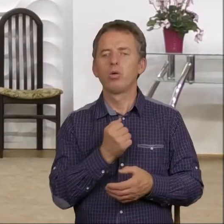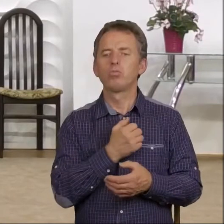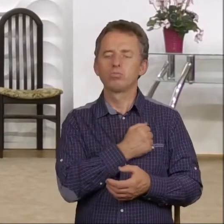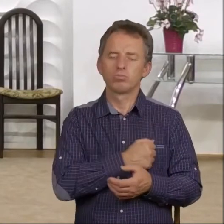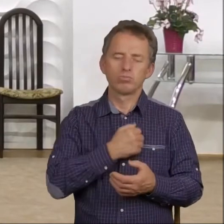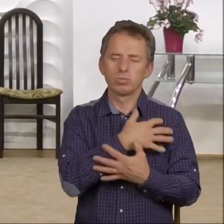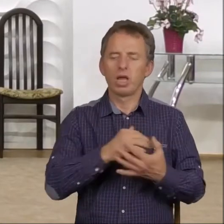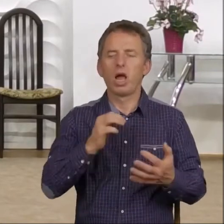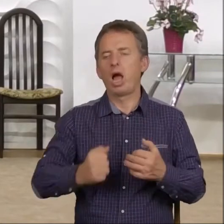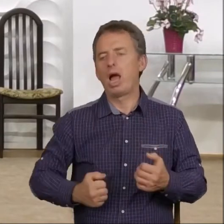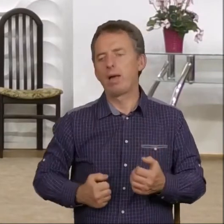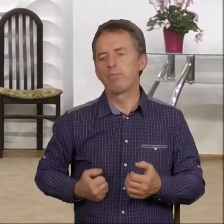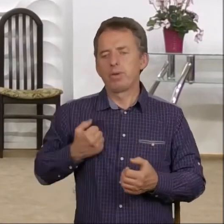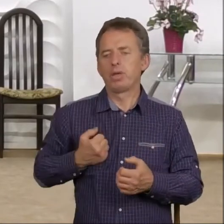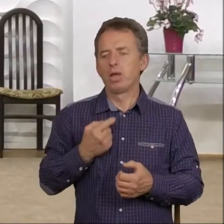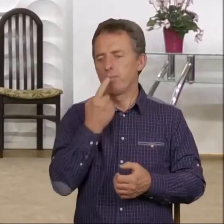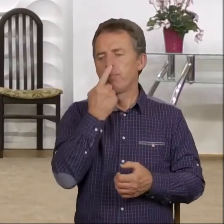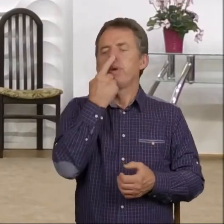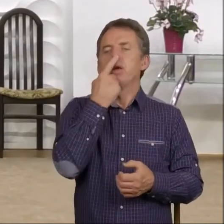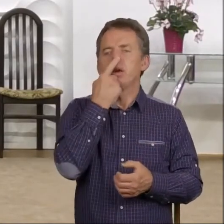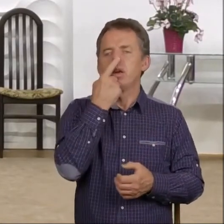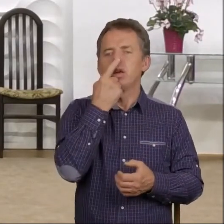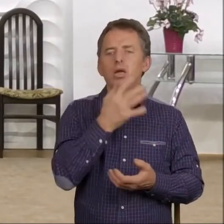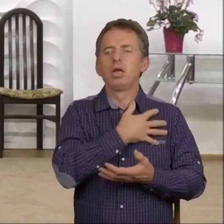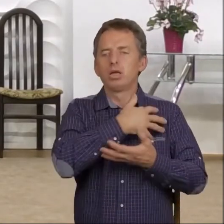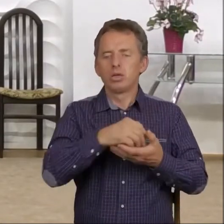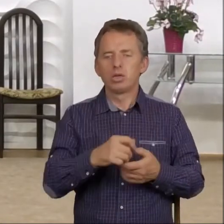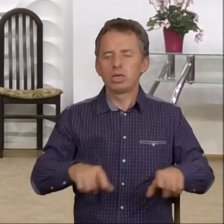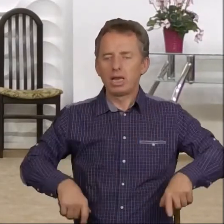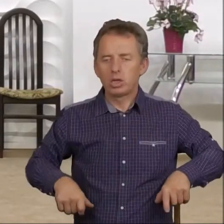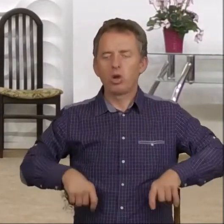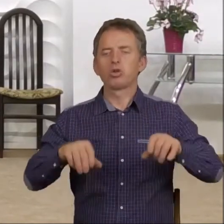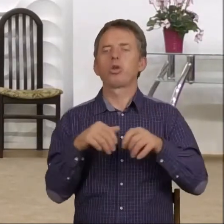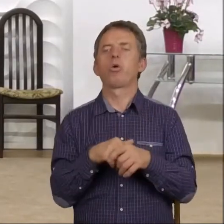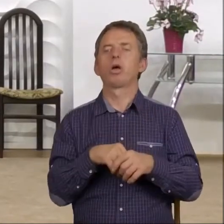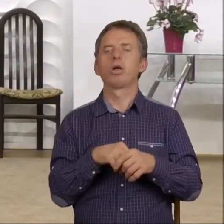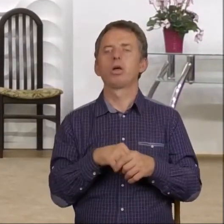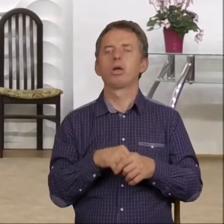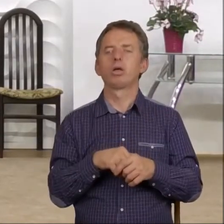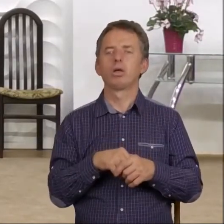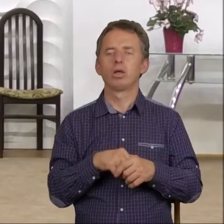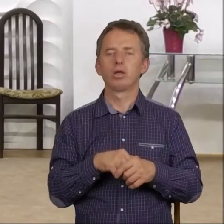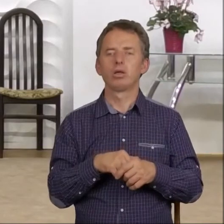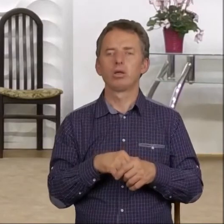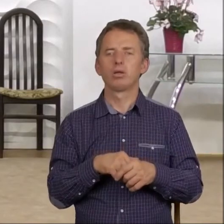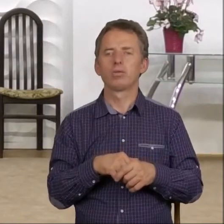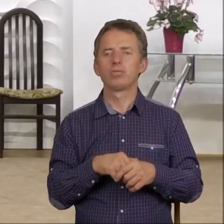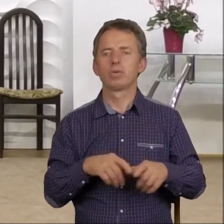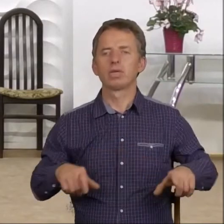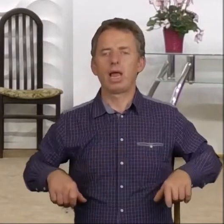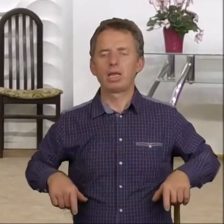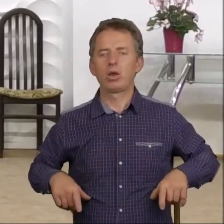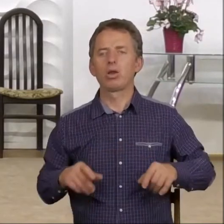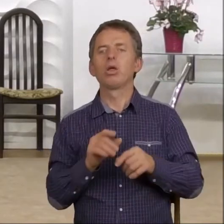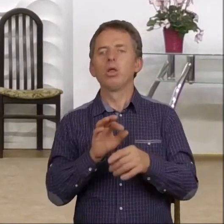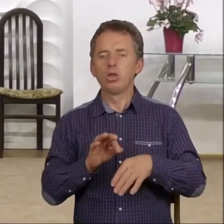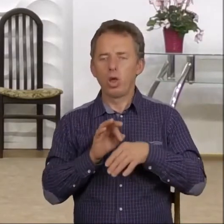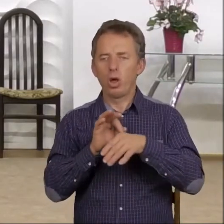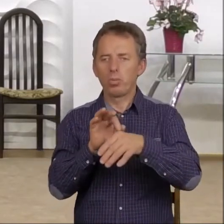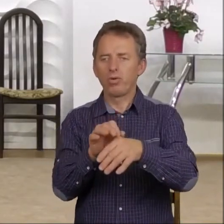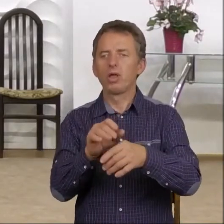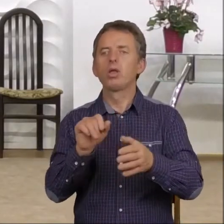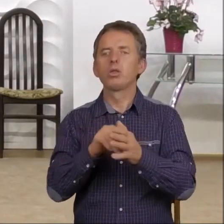ambicją, pychą, zazdrością, prawda? Zazdrością i w końcu doprowadzony